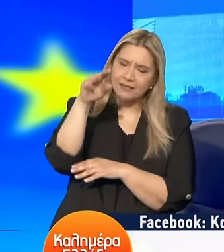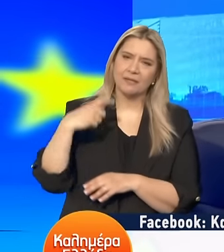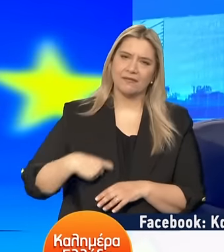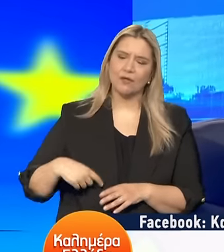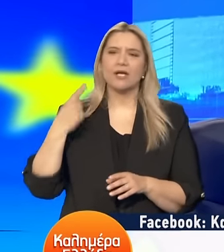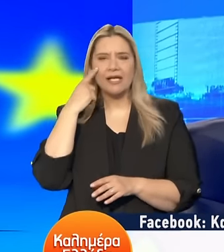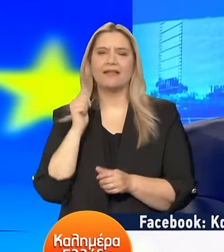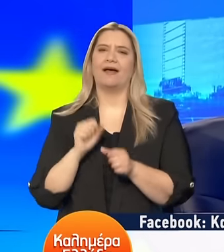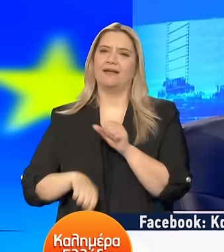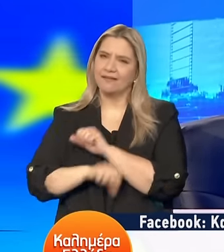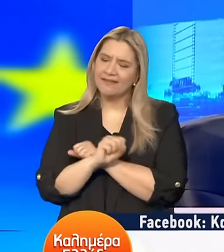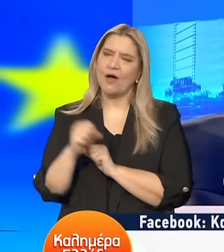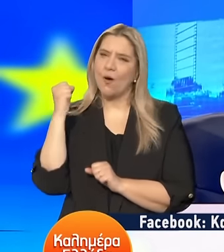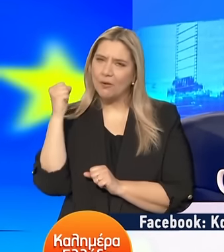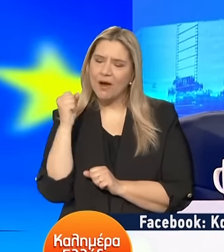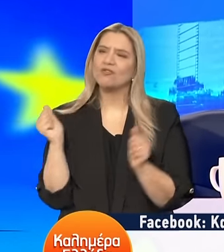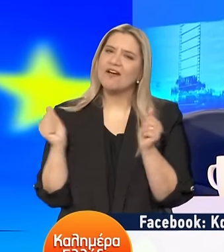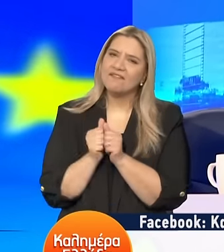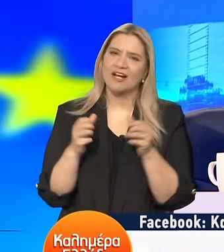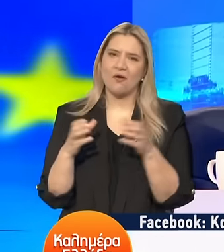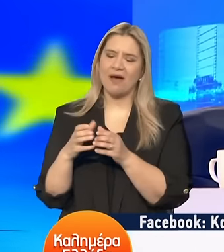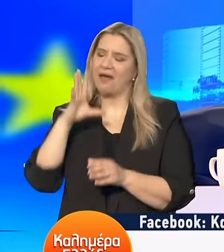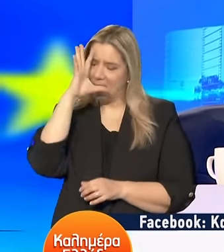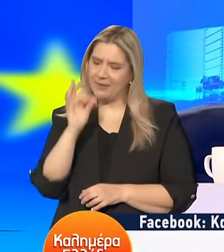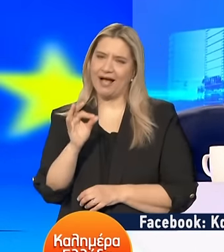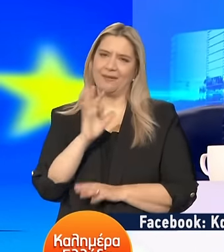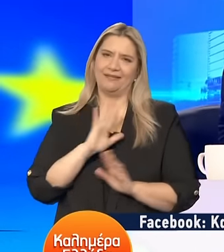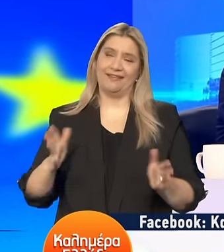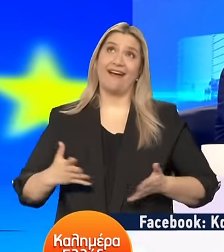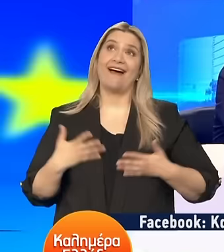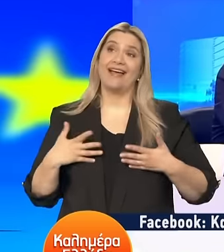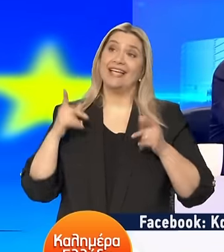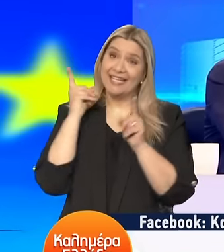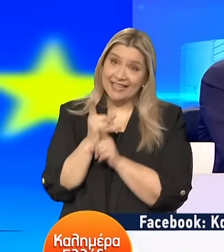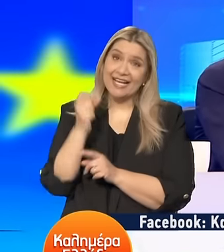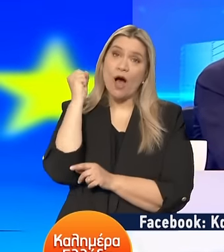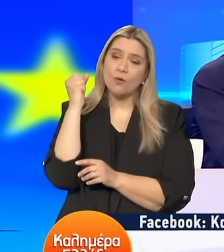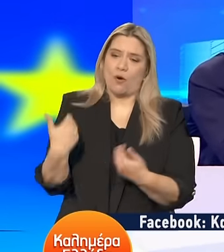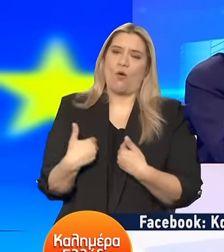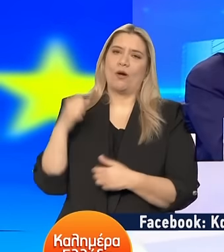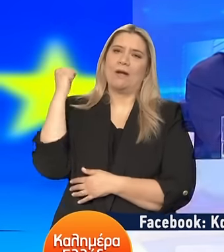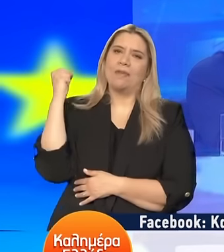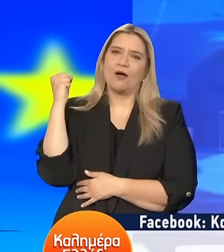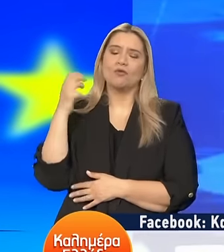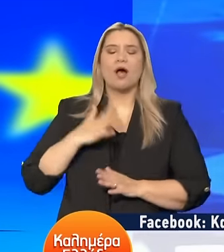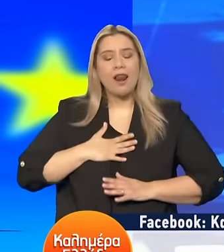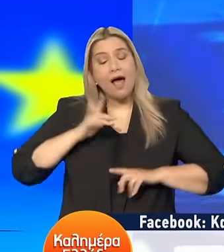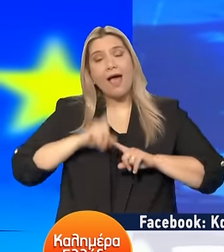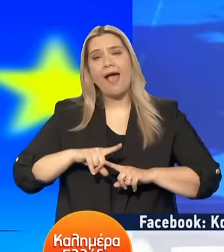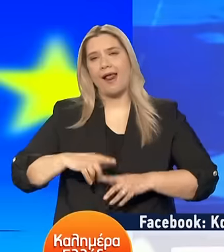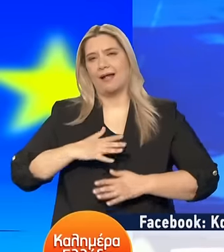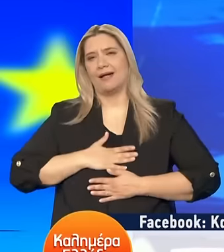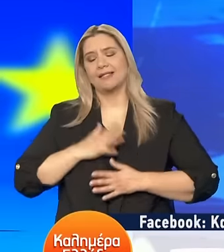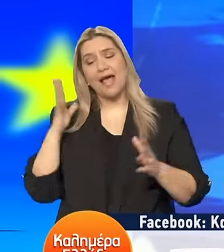Και πρέπει να σας πω ότι είμαι πολύ χαρούμενος Ειδικά για τον Ολυμπιακό ως Ολυμπιακός Αλλά είμαι χαρούμενος ως Έλληνας Για τις